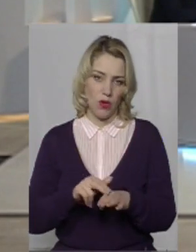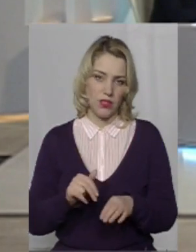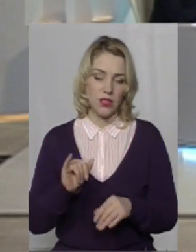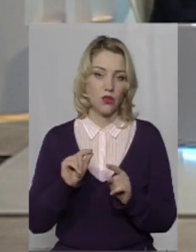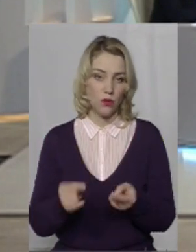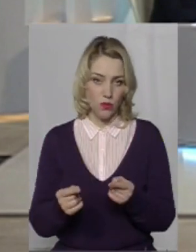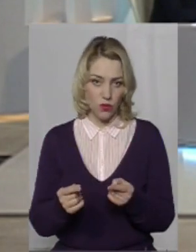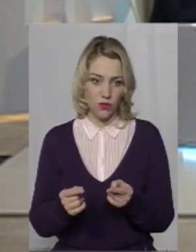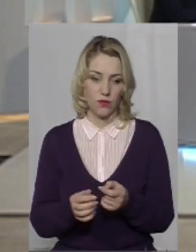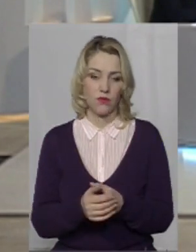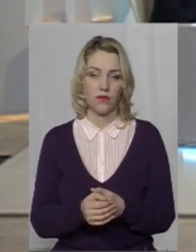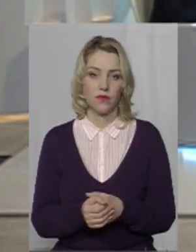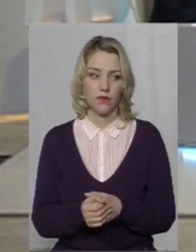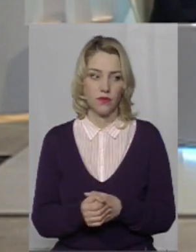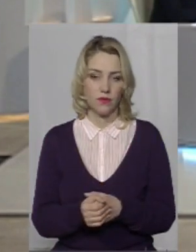Тому,